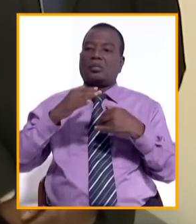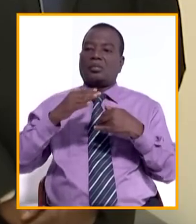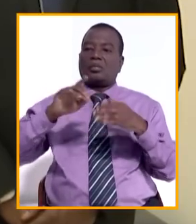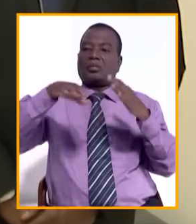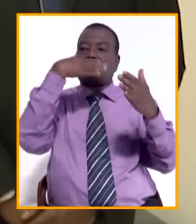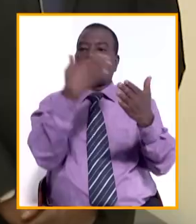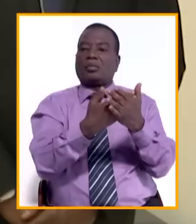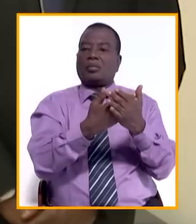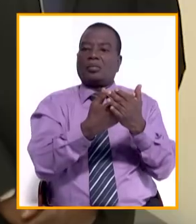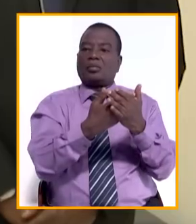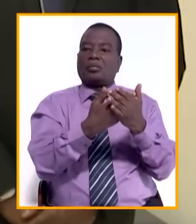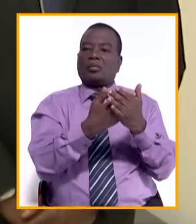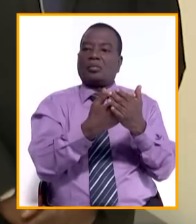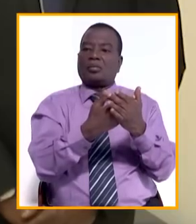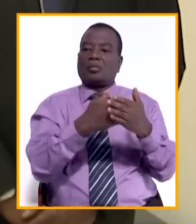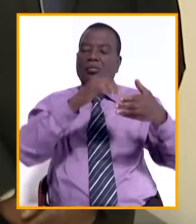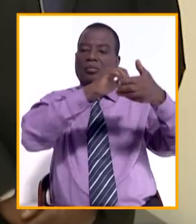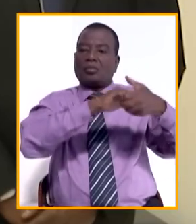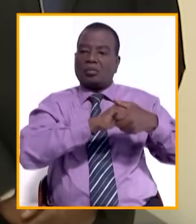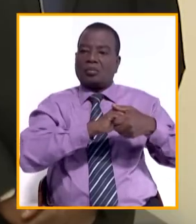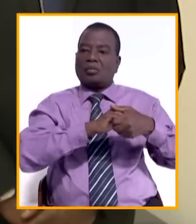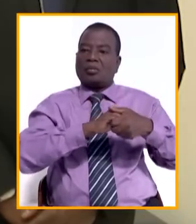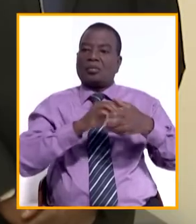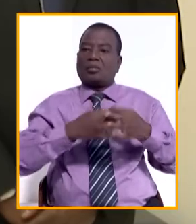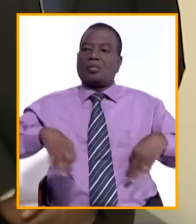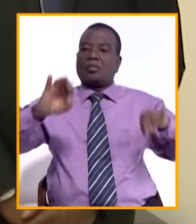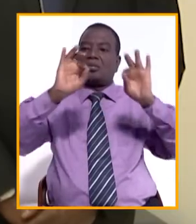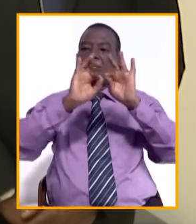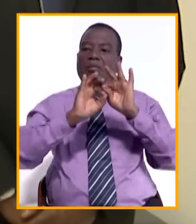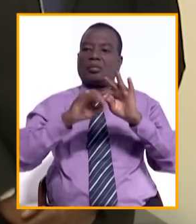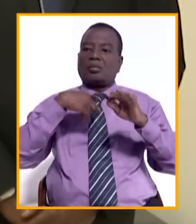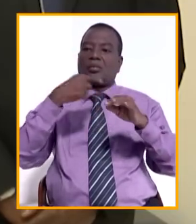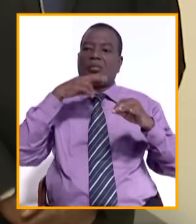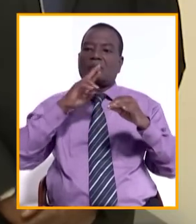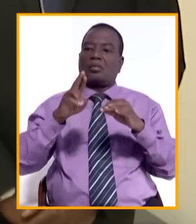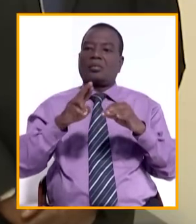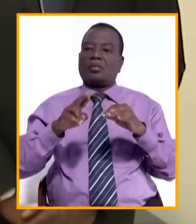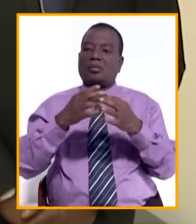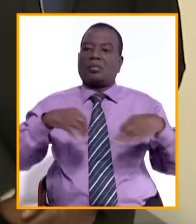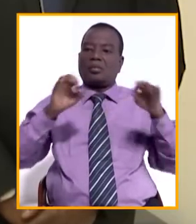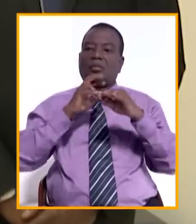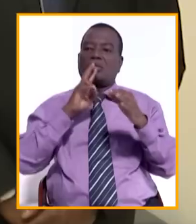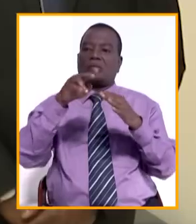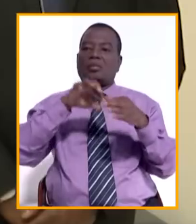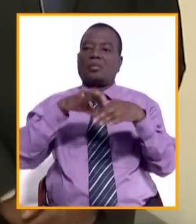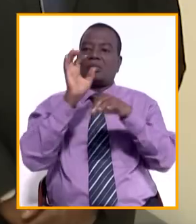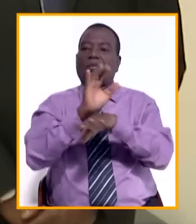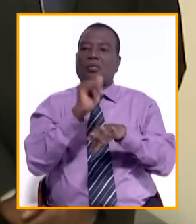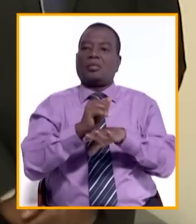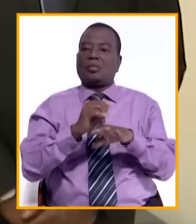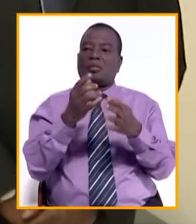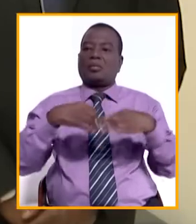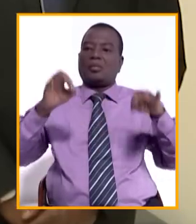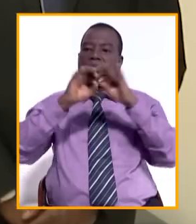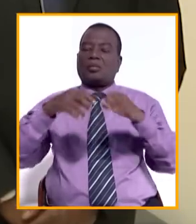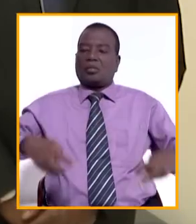preuve d'adhésion aux valeurs qui sont les valeurs réelles de la Côte d'Ivoire, les